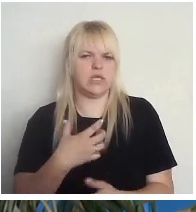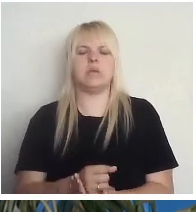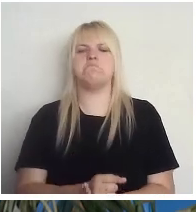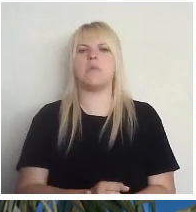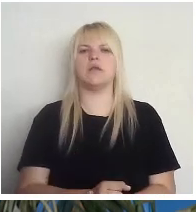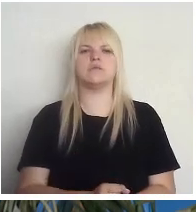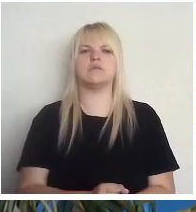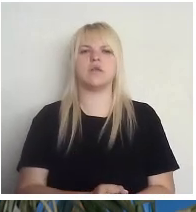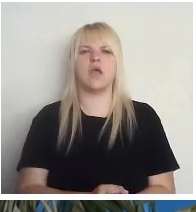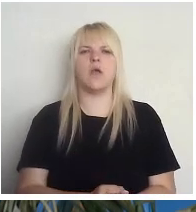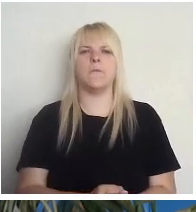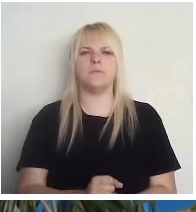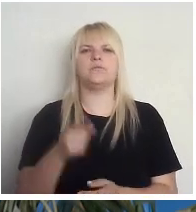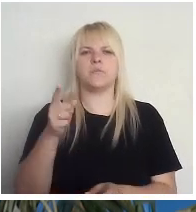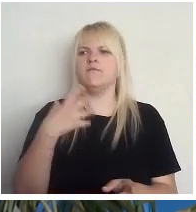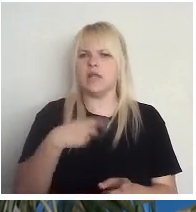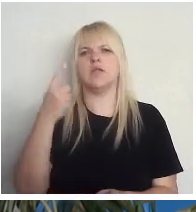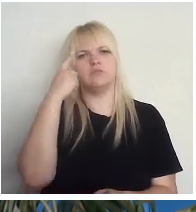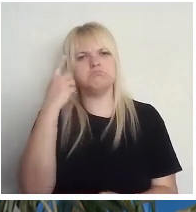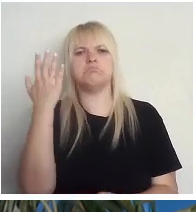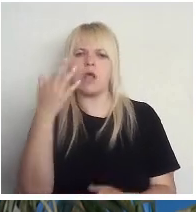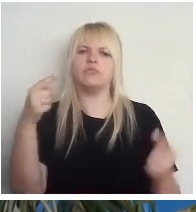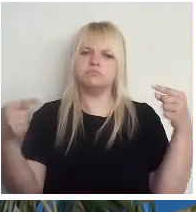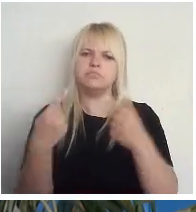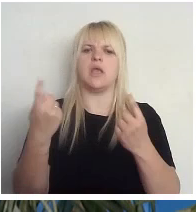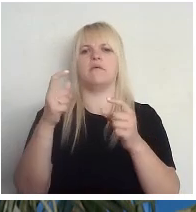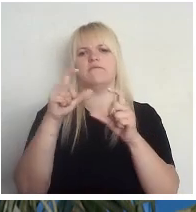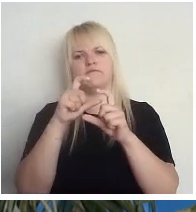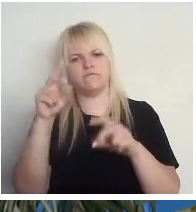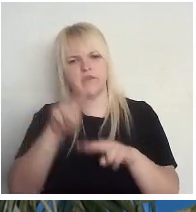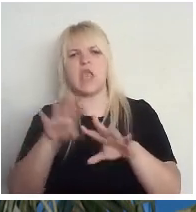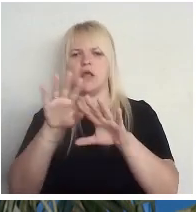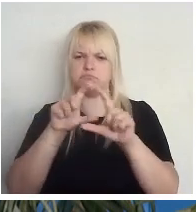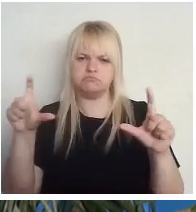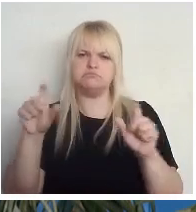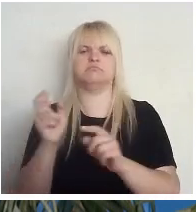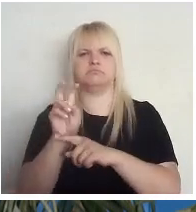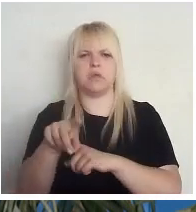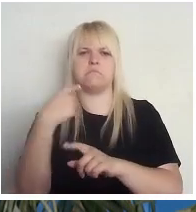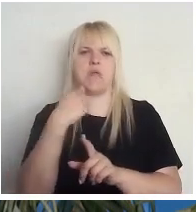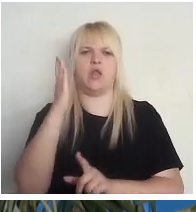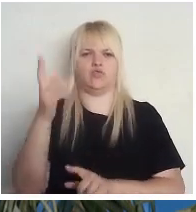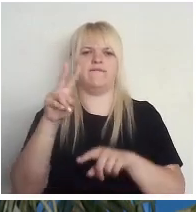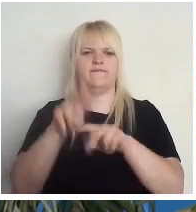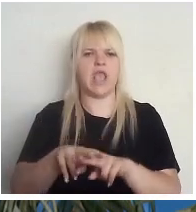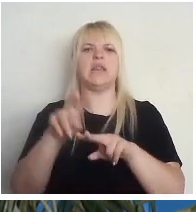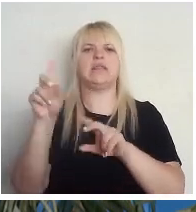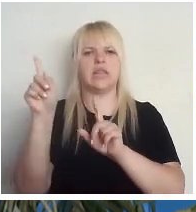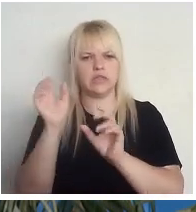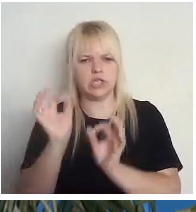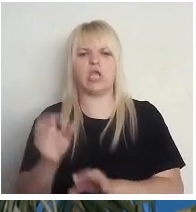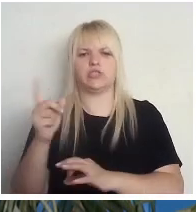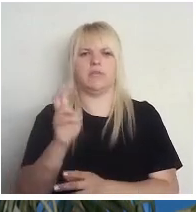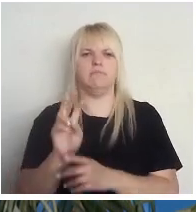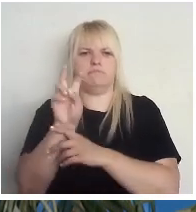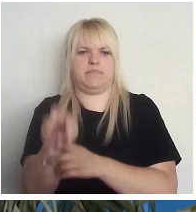ir jāpadomā par to, lai tā vieta, kur tad veikt šo balsošanu, ir pieejama.